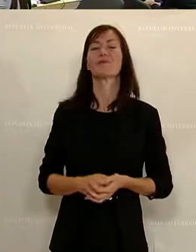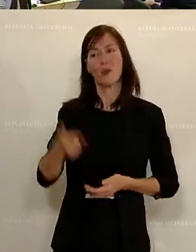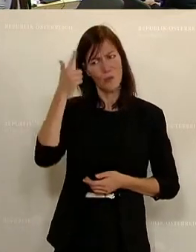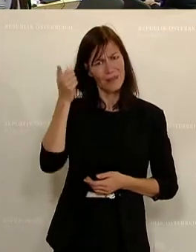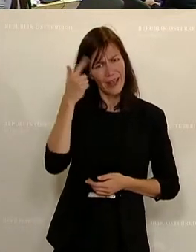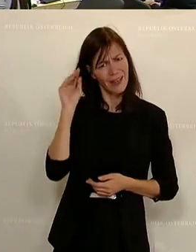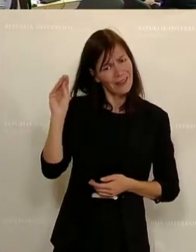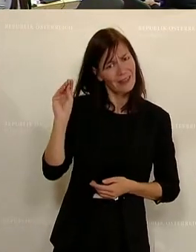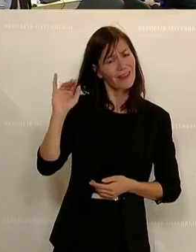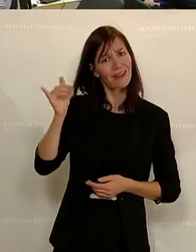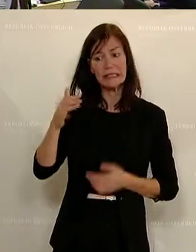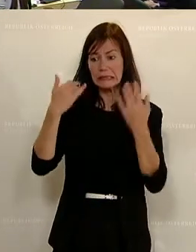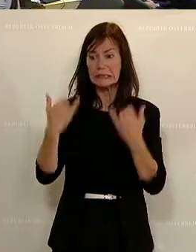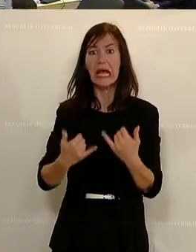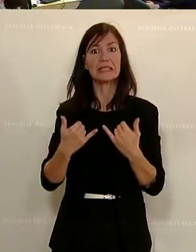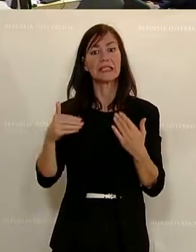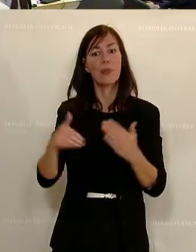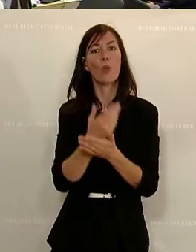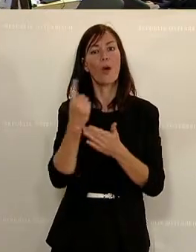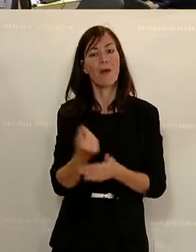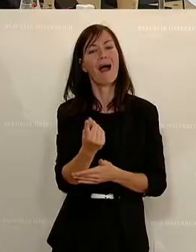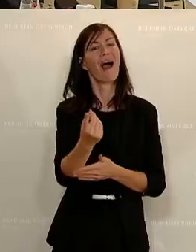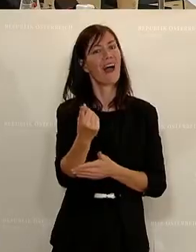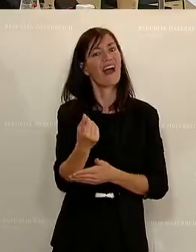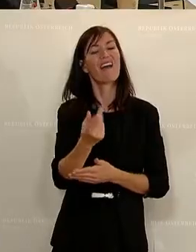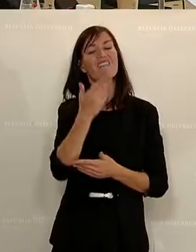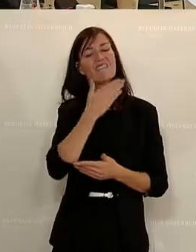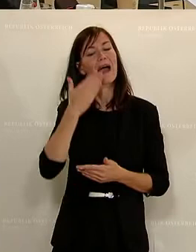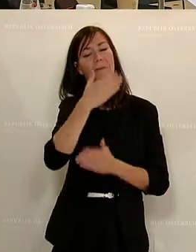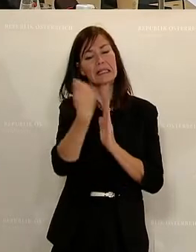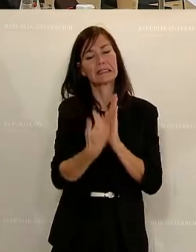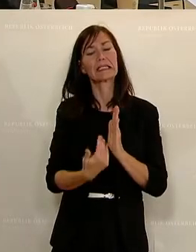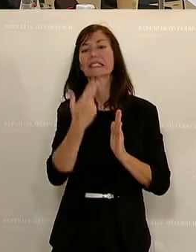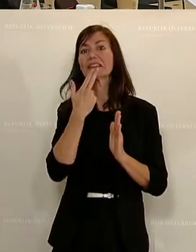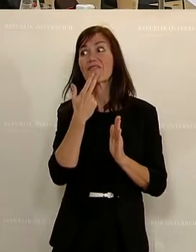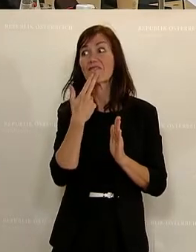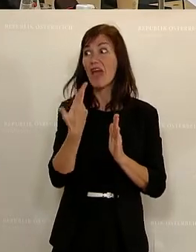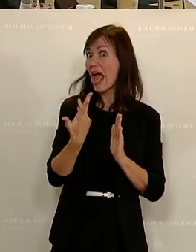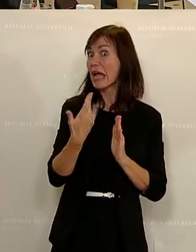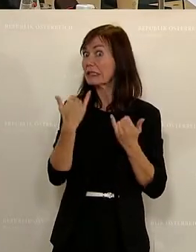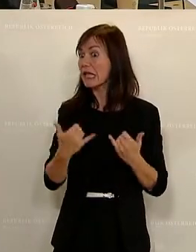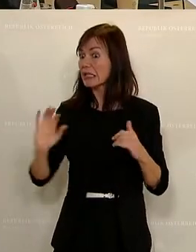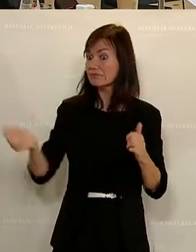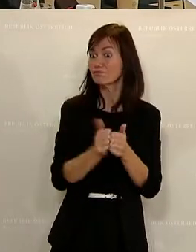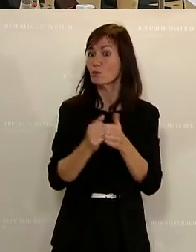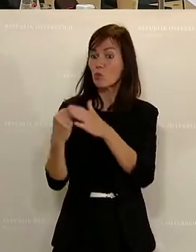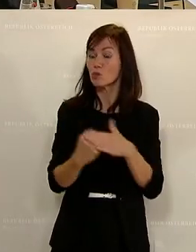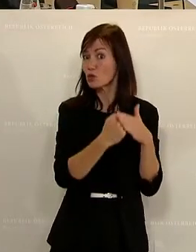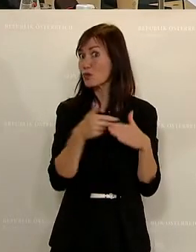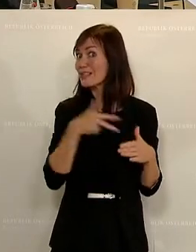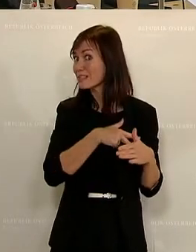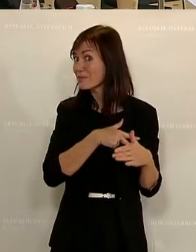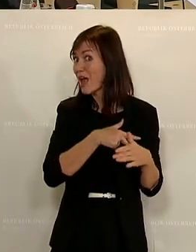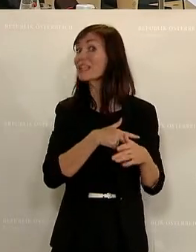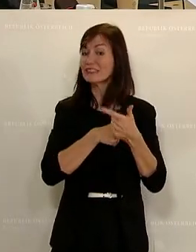eigentlich jetzt gerade das Erneuerbare-Wärme-Gesetz mitverhandelt. Auch da braucht es nämlich eine Zweidrittelmehrheit und wir als Sozialdemokratie sind